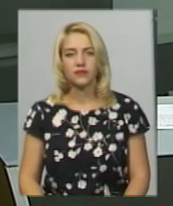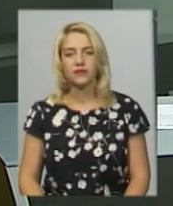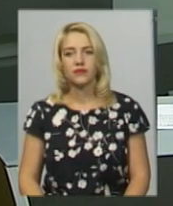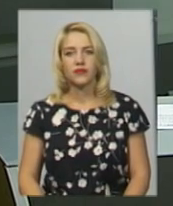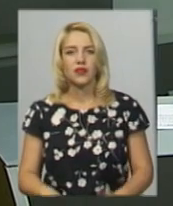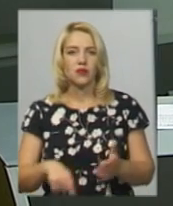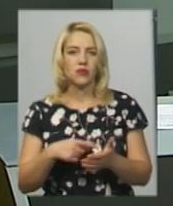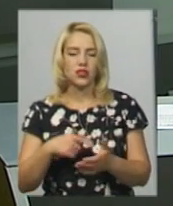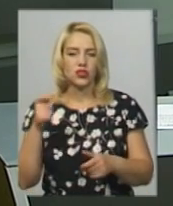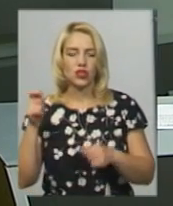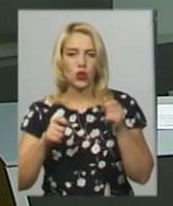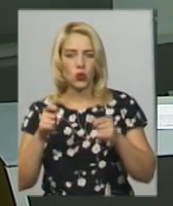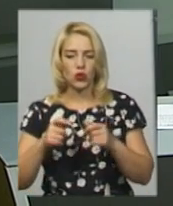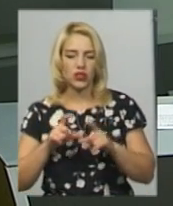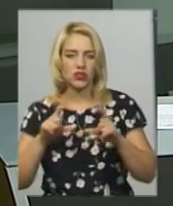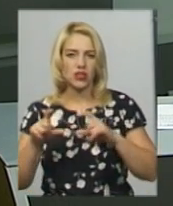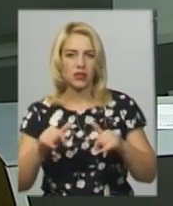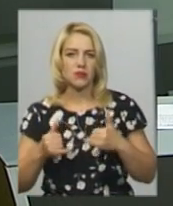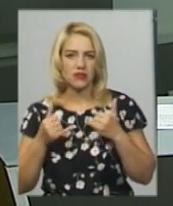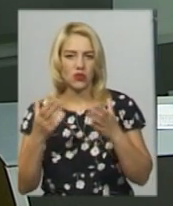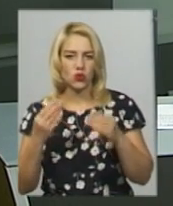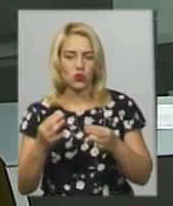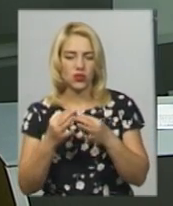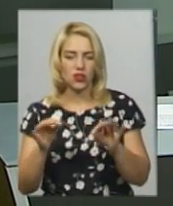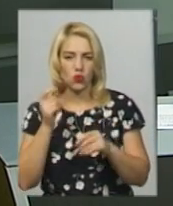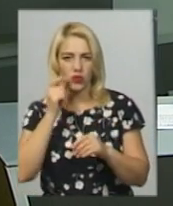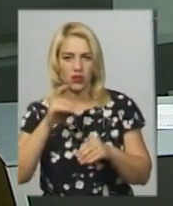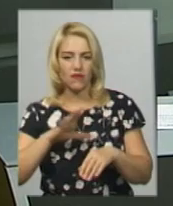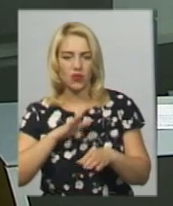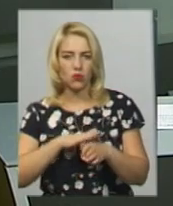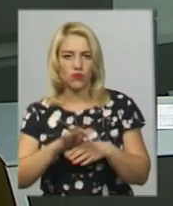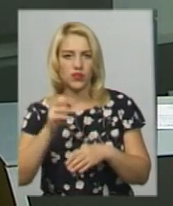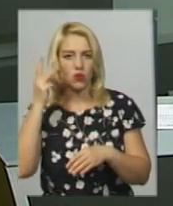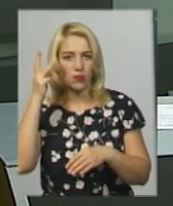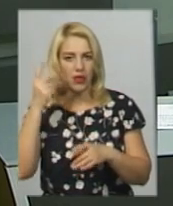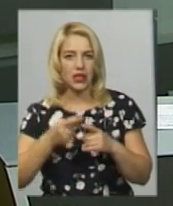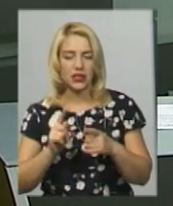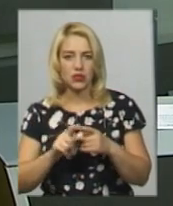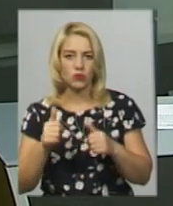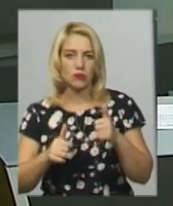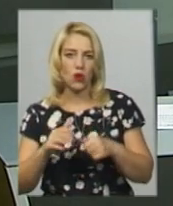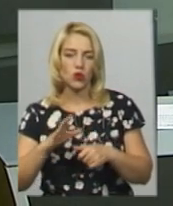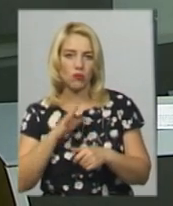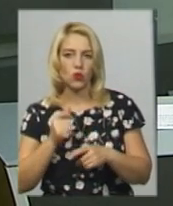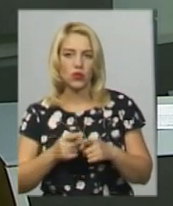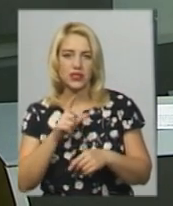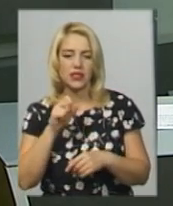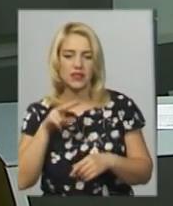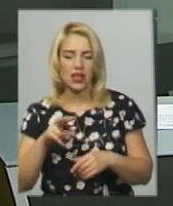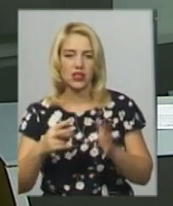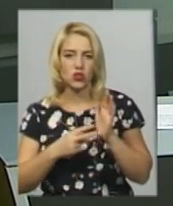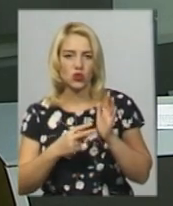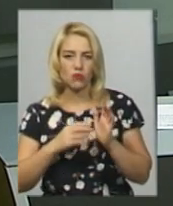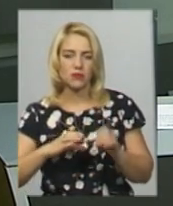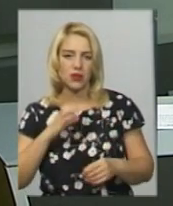Міський турнір з шахів, присвячений Дню Незалежності України, відбувся у Хмельницькому. Змагання відбулися в залі ксьомої спартакиади